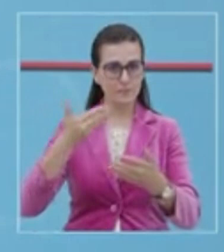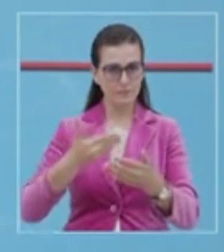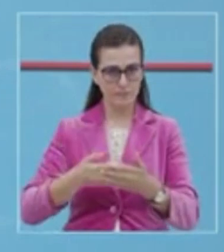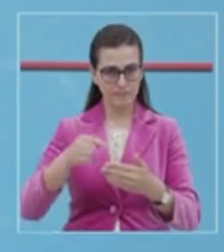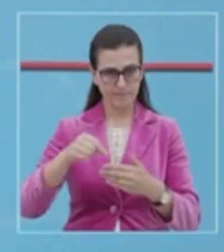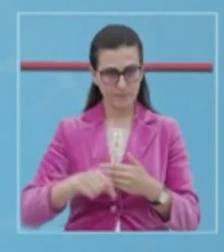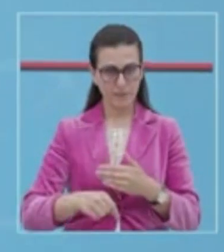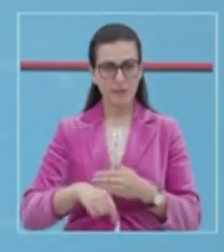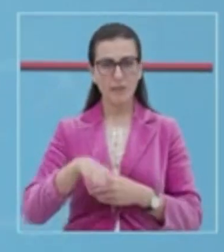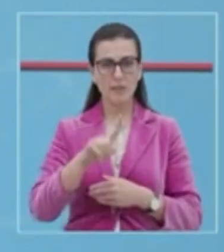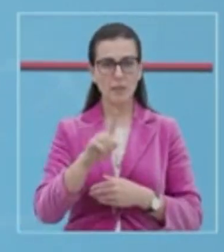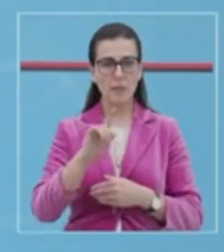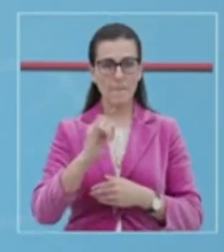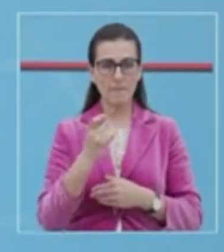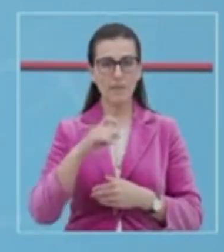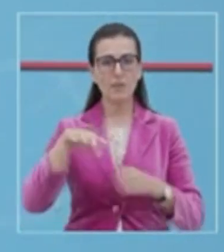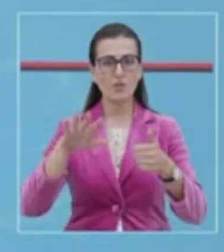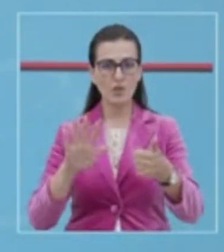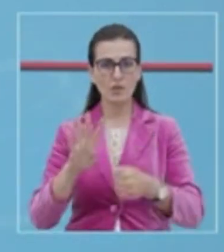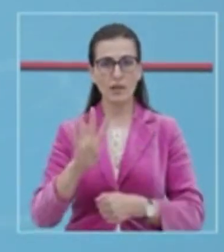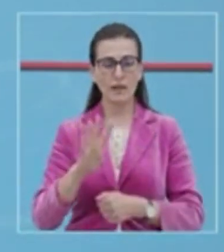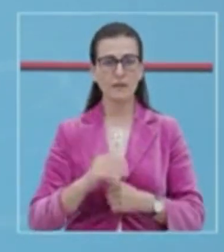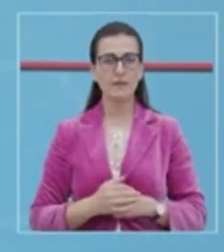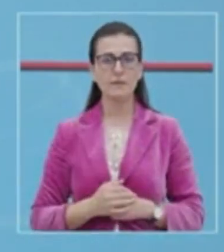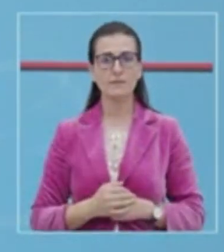filimi i epidemis në 1064.